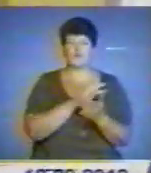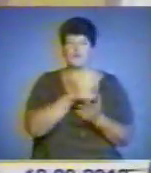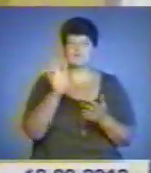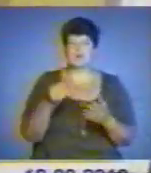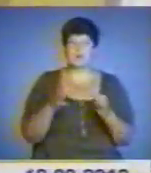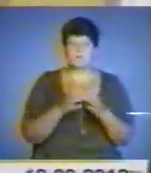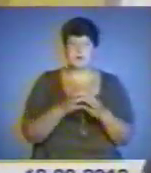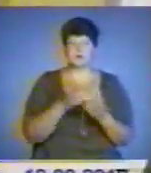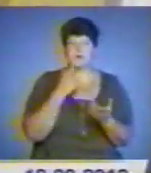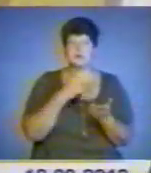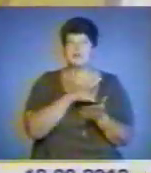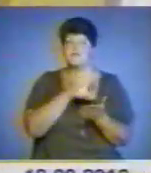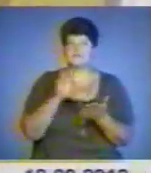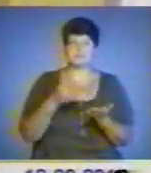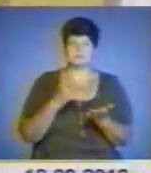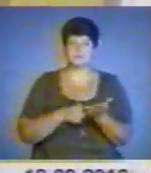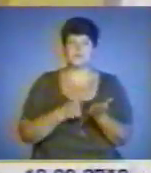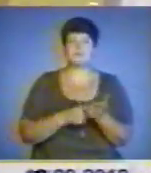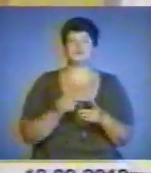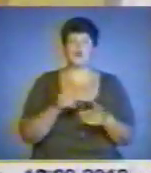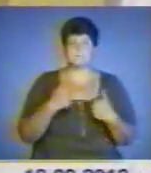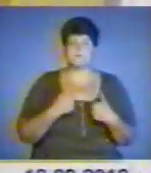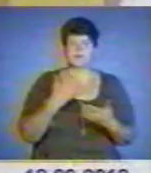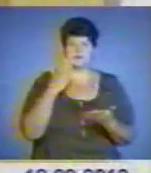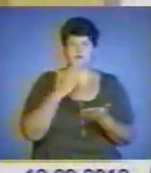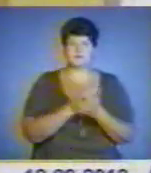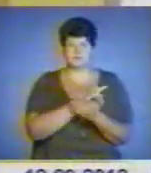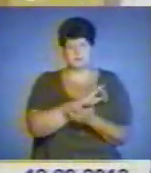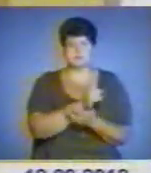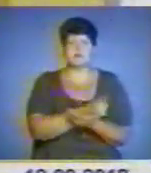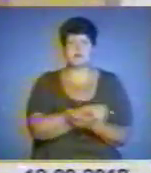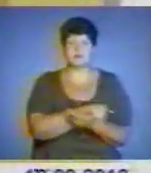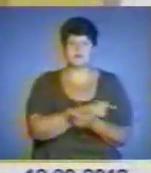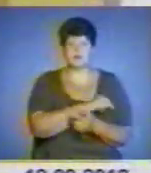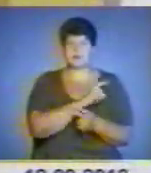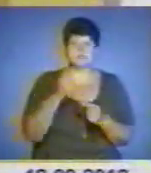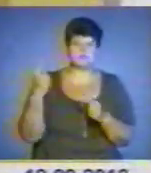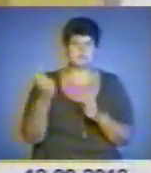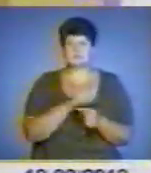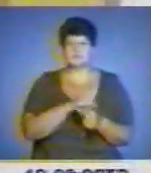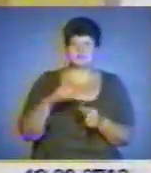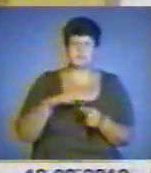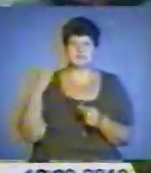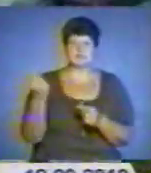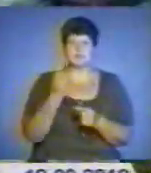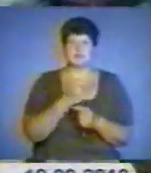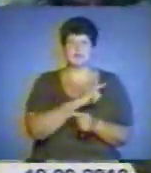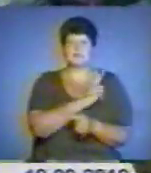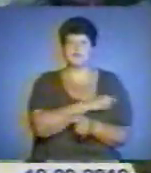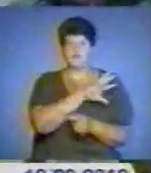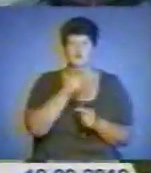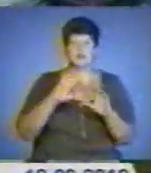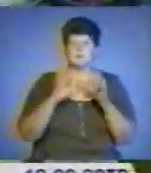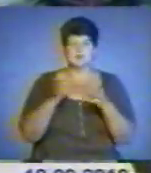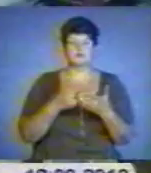команду, хотіли всім доказати, що ми саме є сильнішими, одні з найсильніших во всьому світу. І вони це